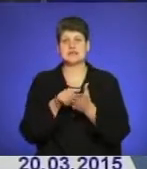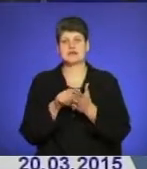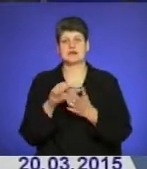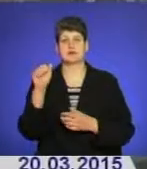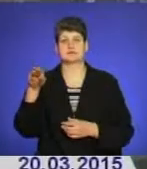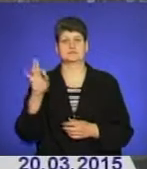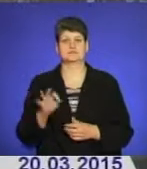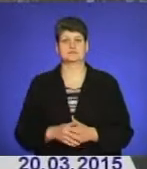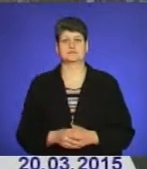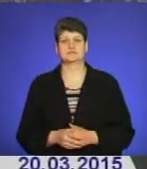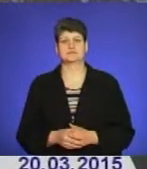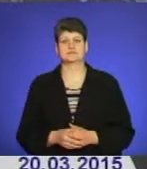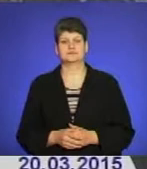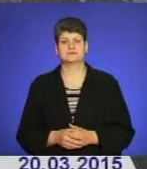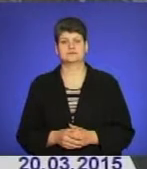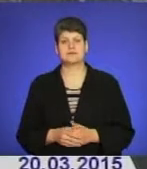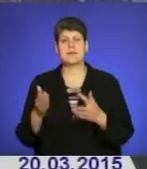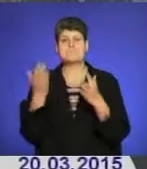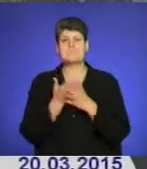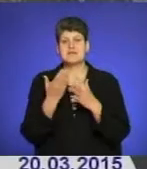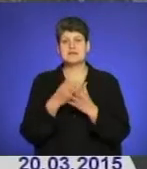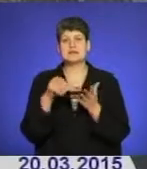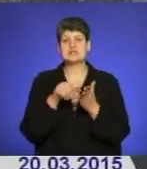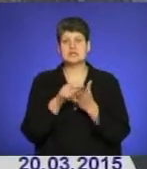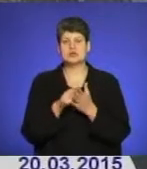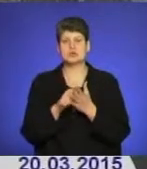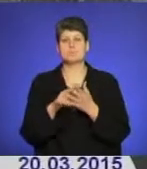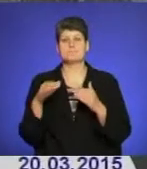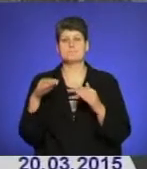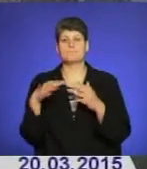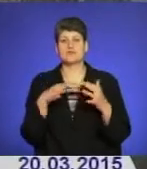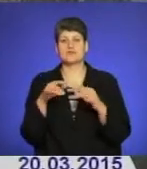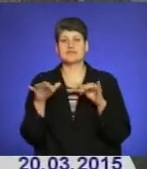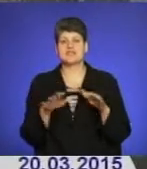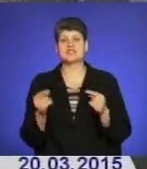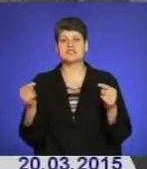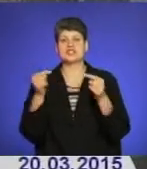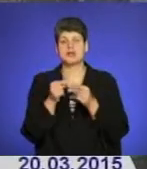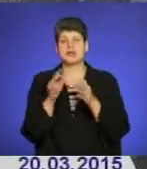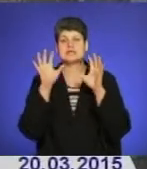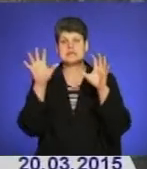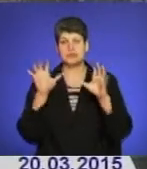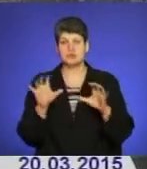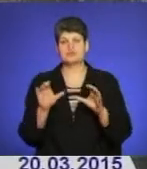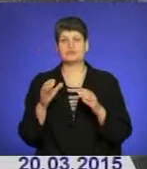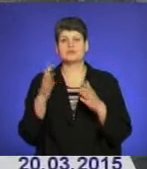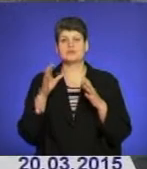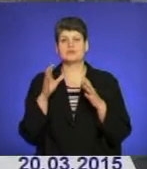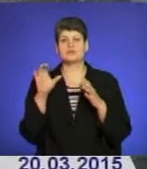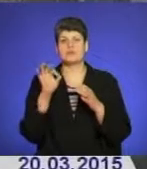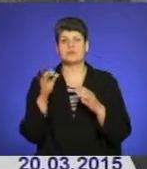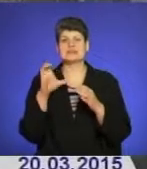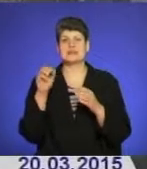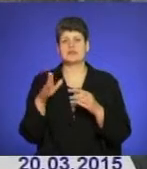дій. Пільги для учасників бойових дій визначаються законом про статус витерання війни і гарантії соціального захисту.